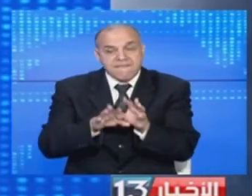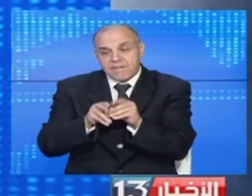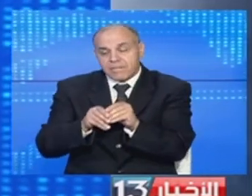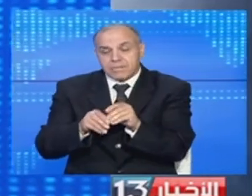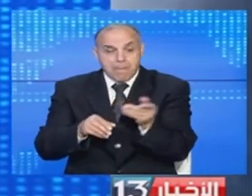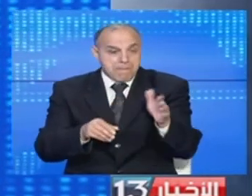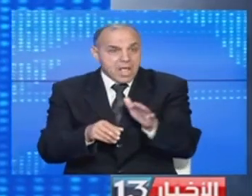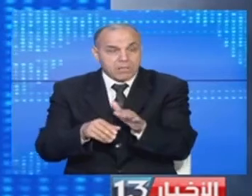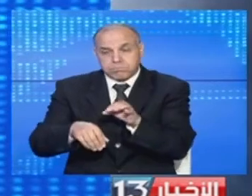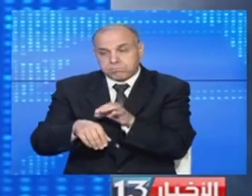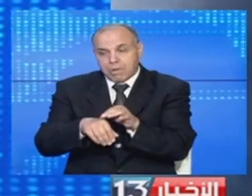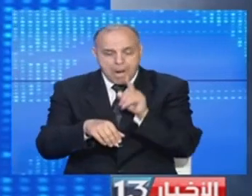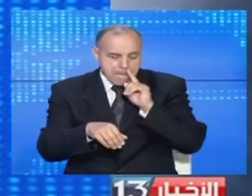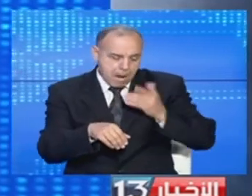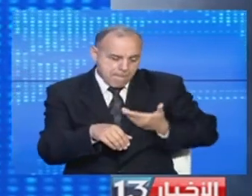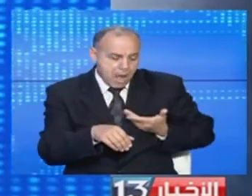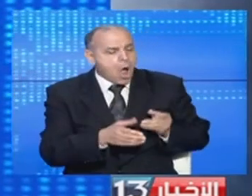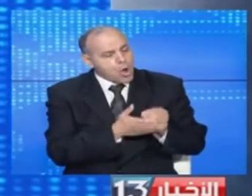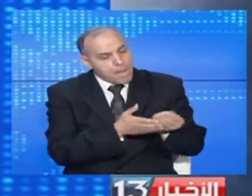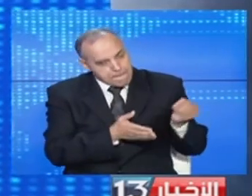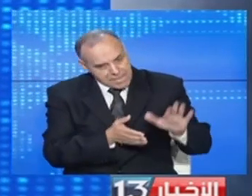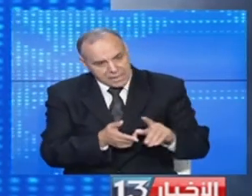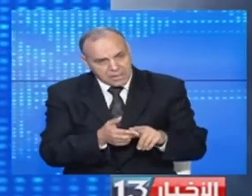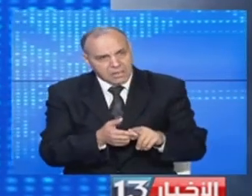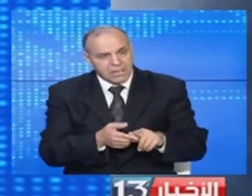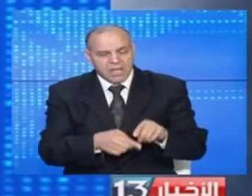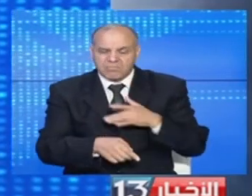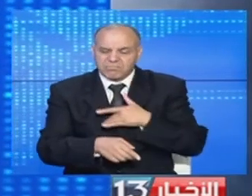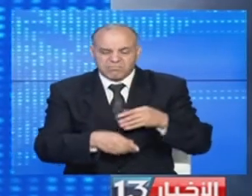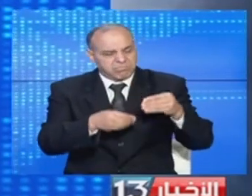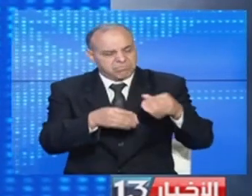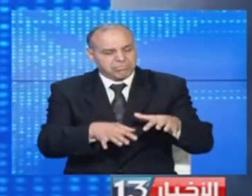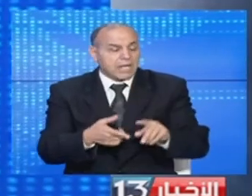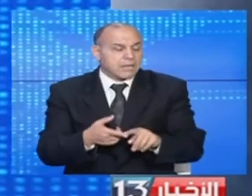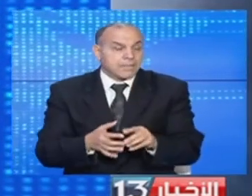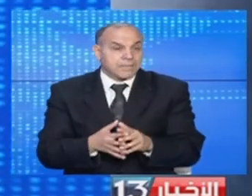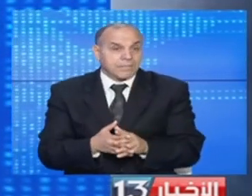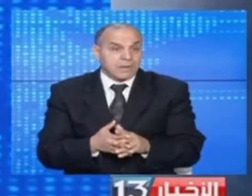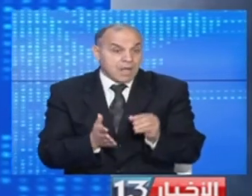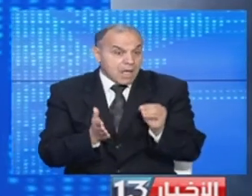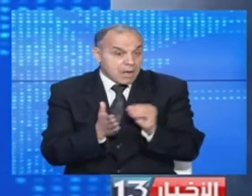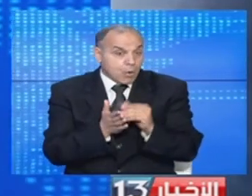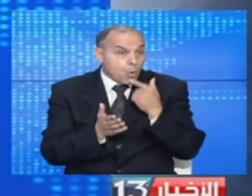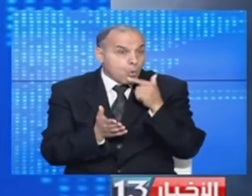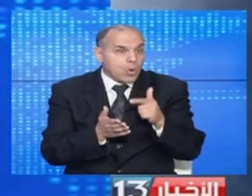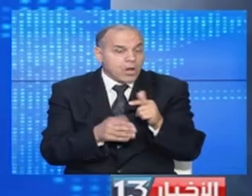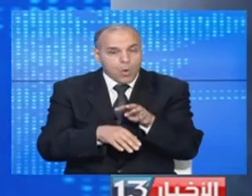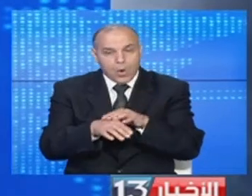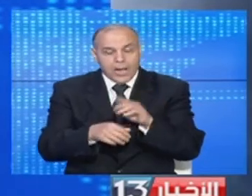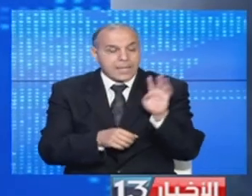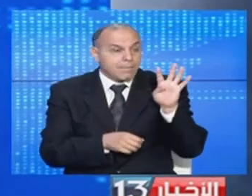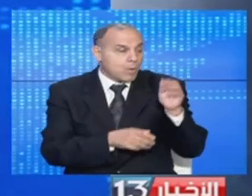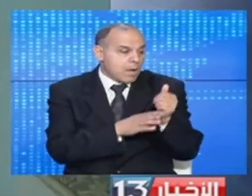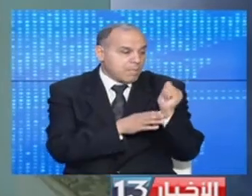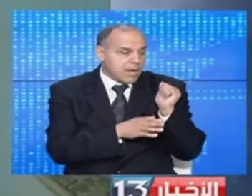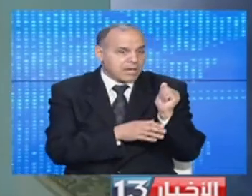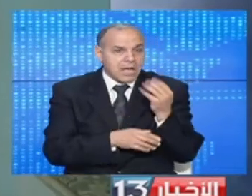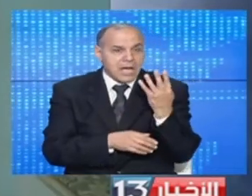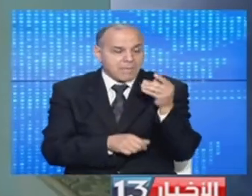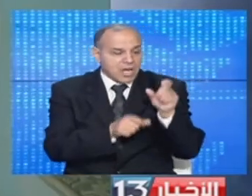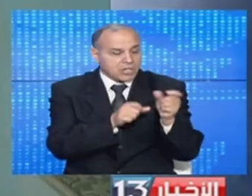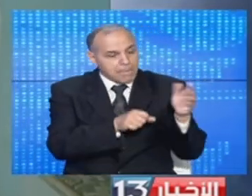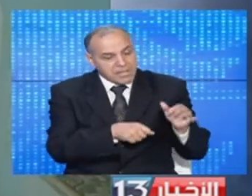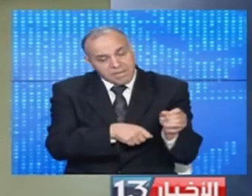المتوفين وفاة والدتهم ايضا التي تدهورت حالتها الصحية كما سجلت ولاية منوبة امس اربع